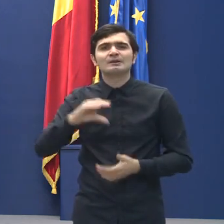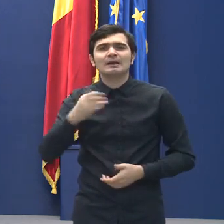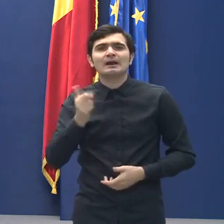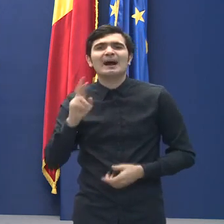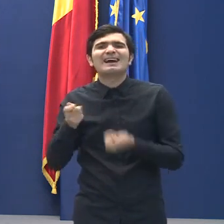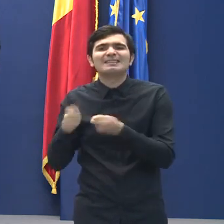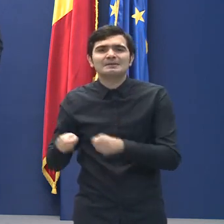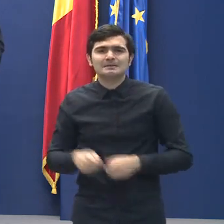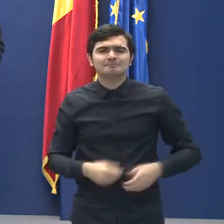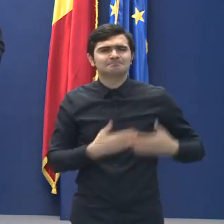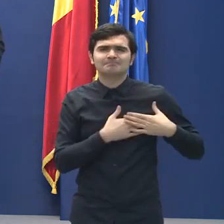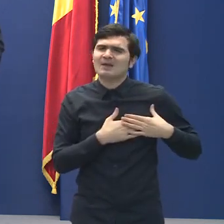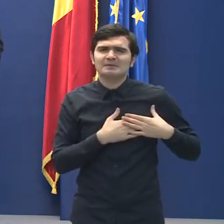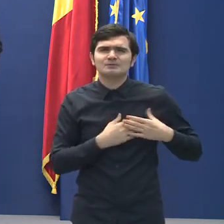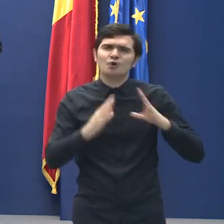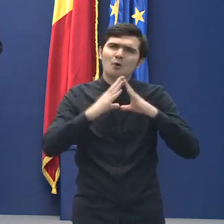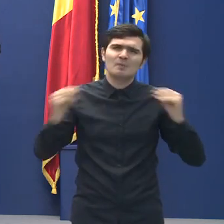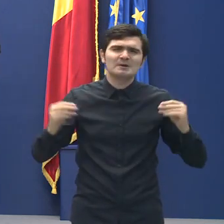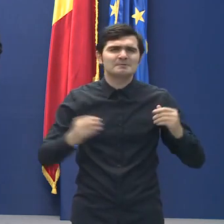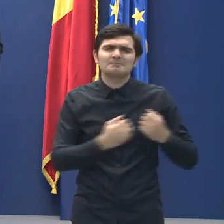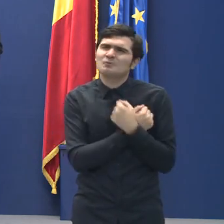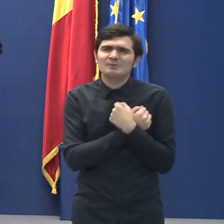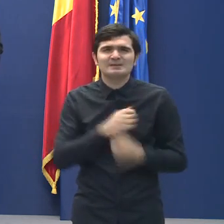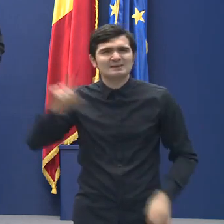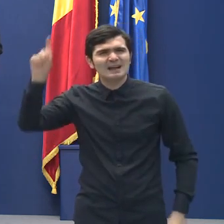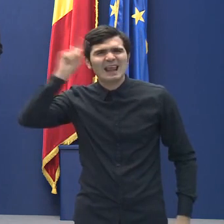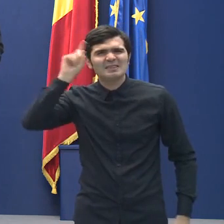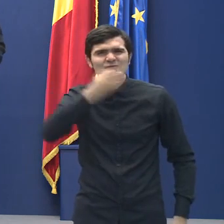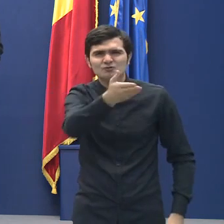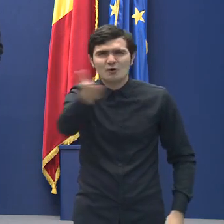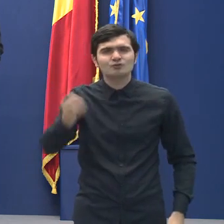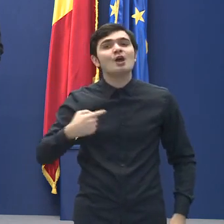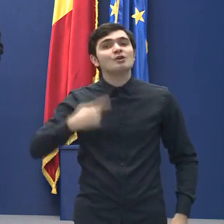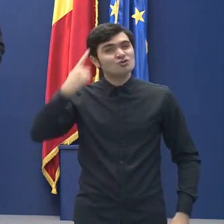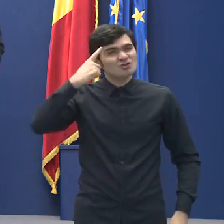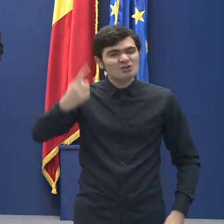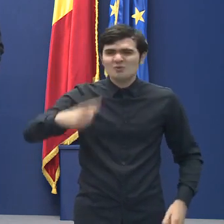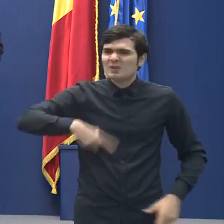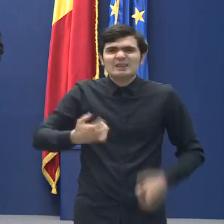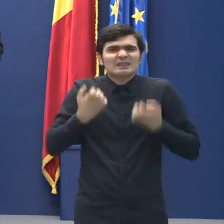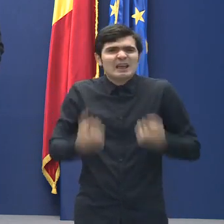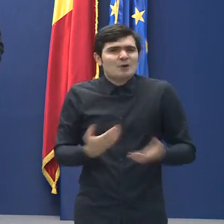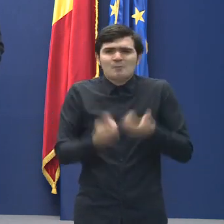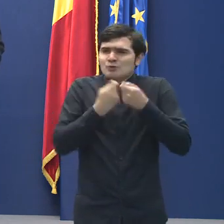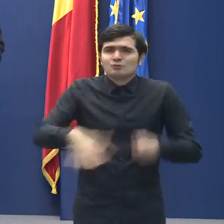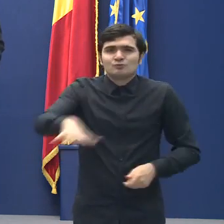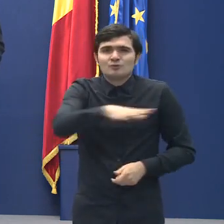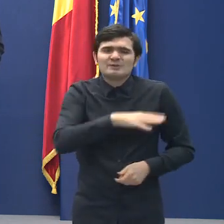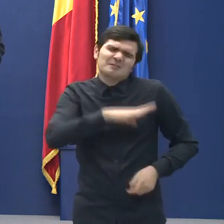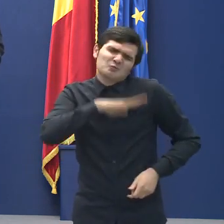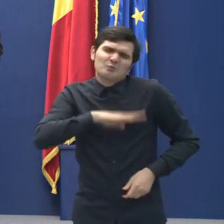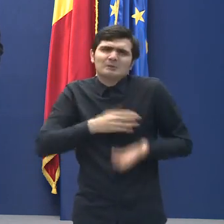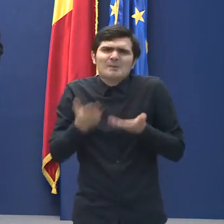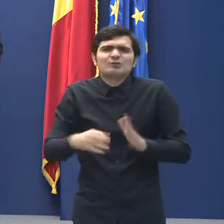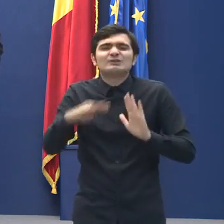Stimați români, iubiți credincioși, știu că ne este greu tuturor să suportăm regulile de distanțare